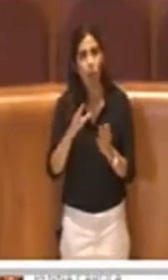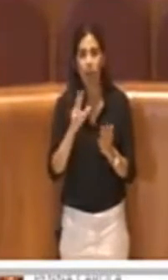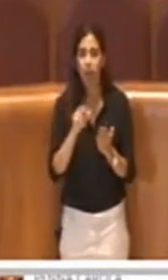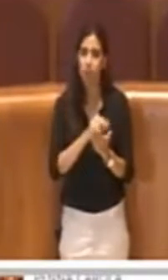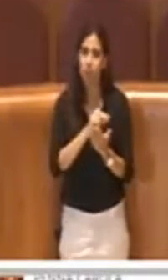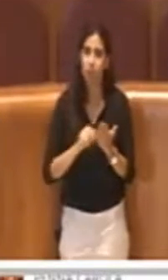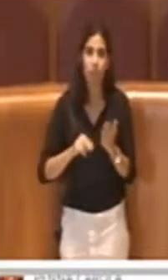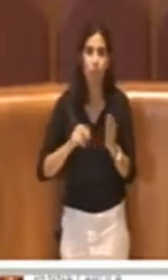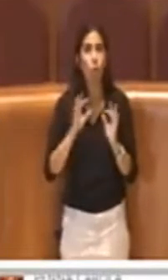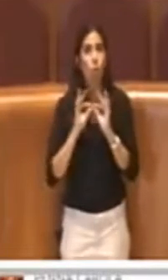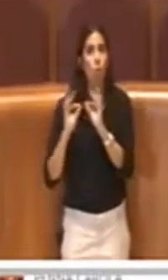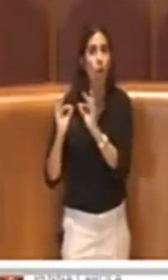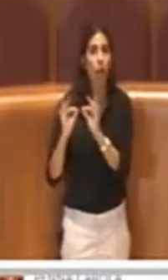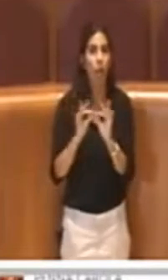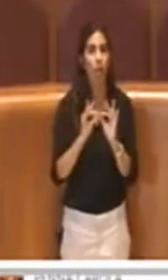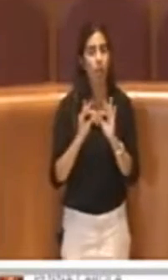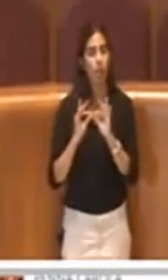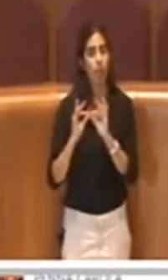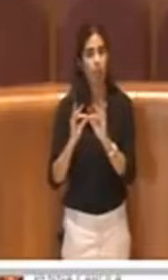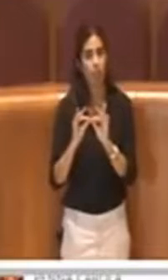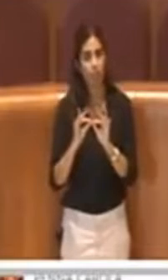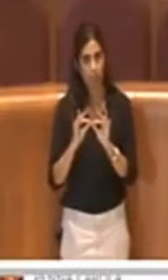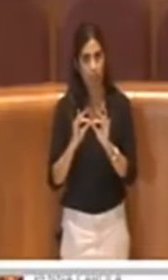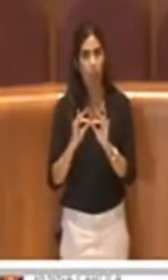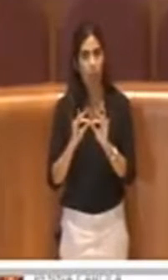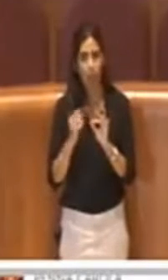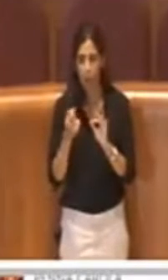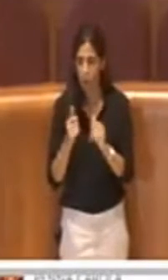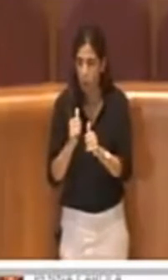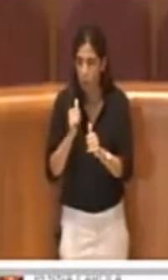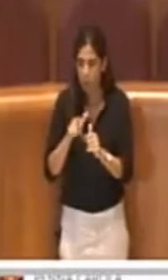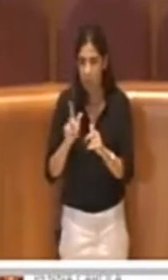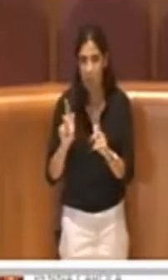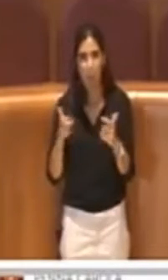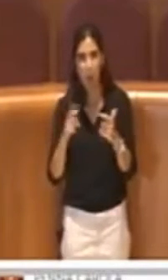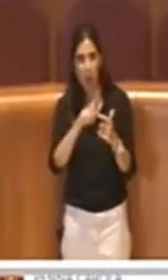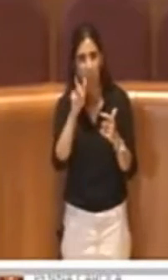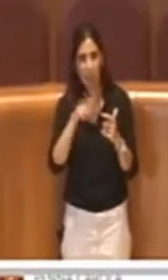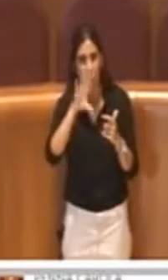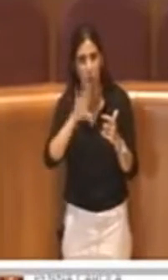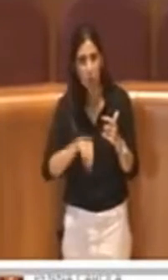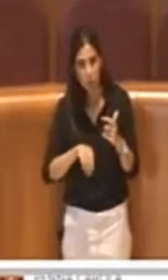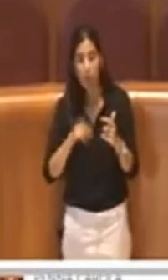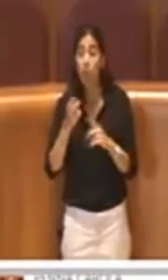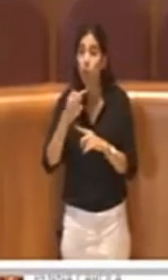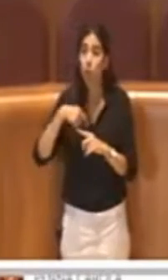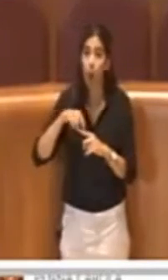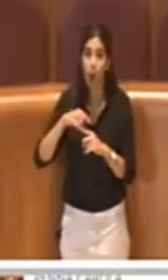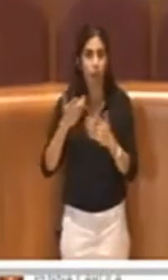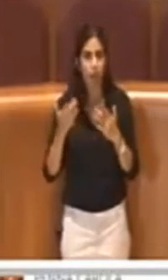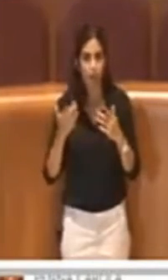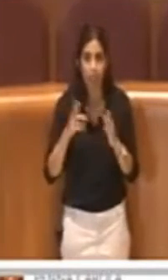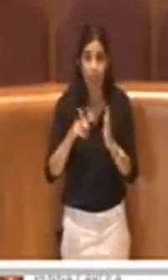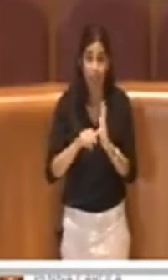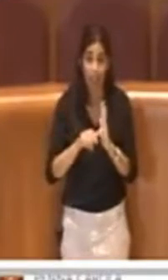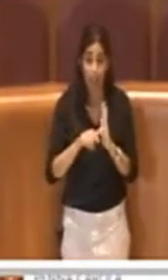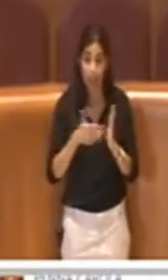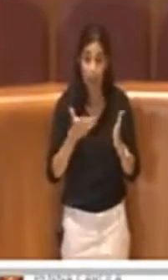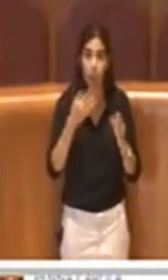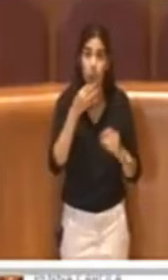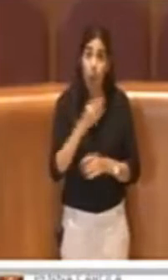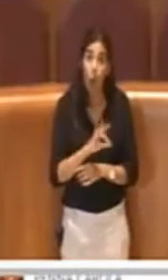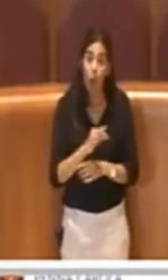prima della chiusura del lockdown, noi non appena possibile abbiamo convocato le